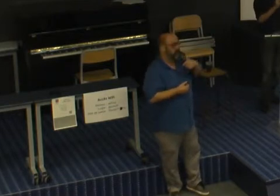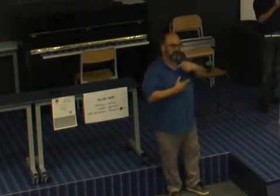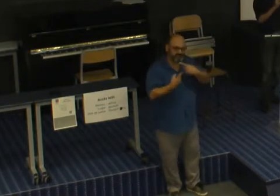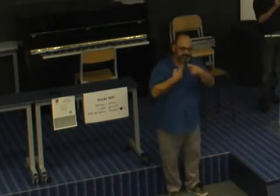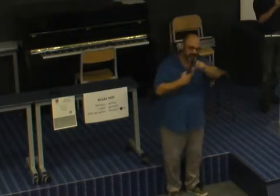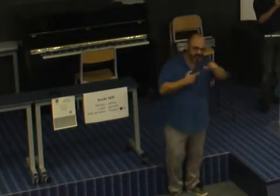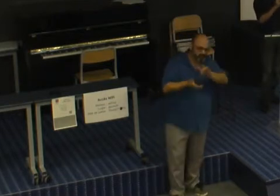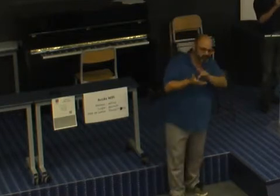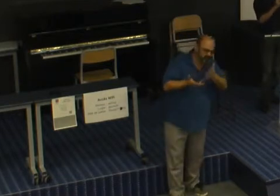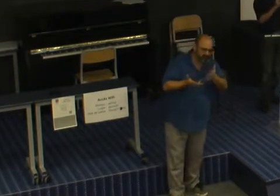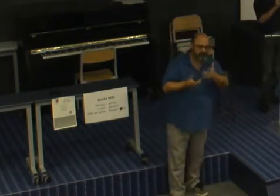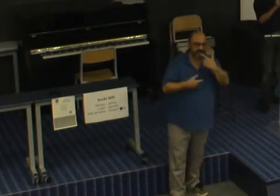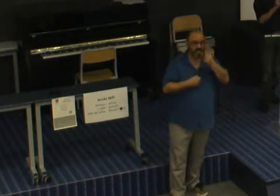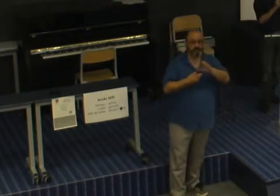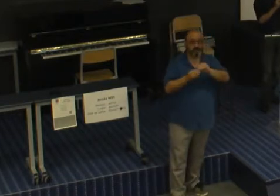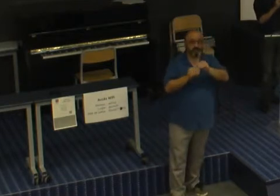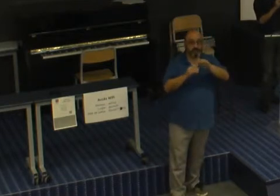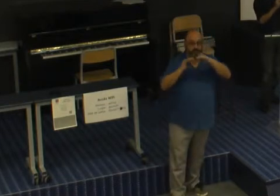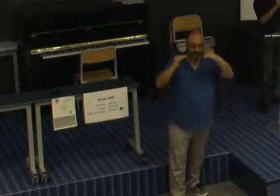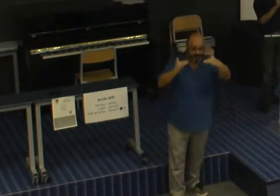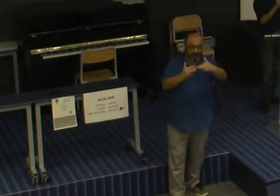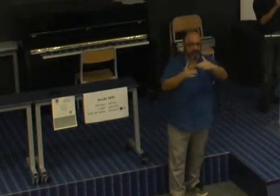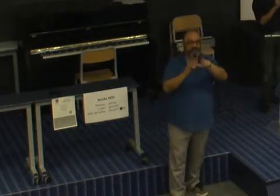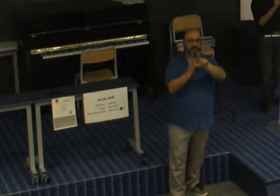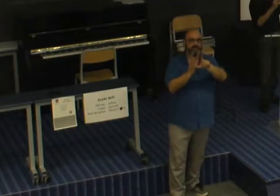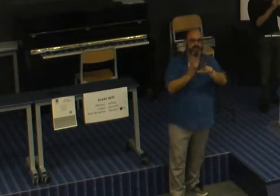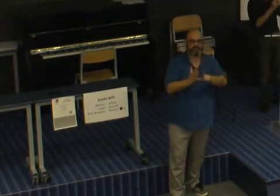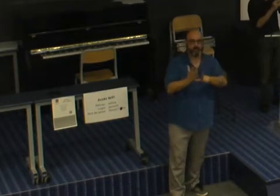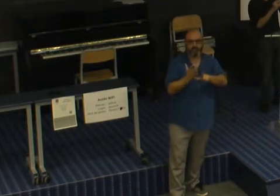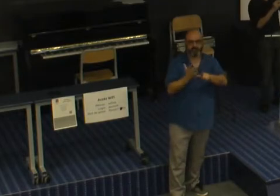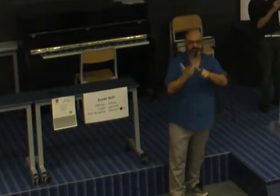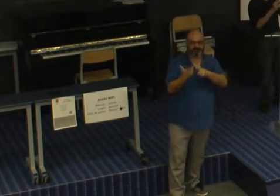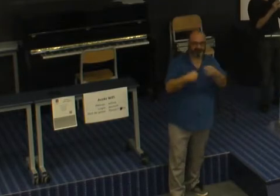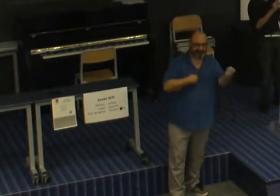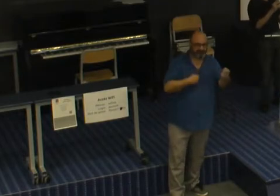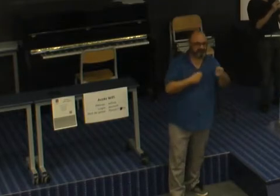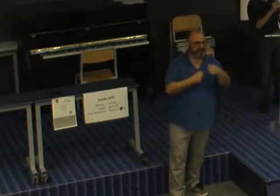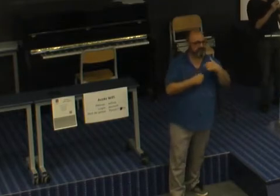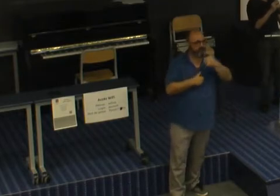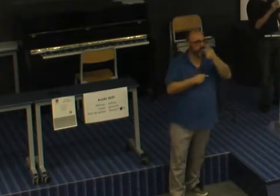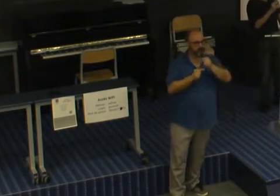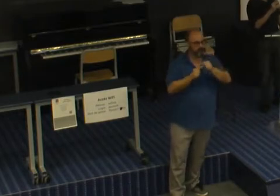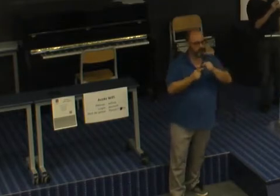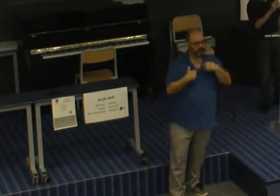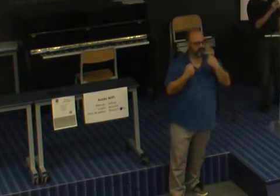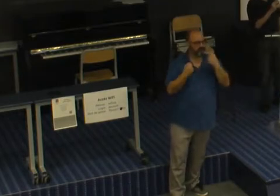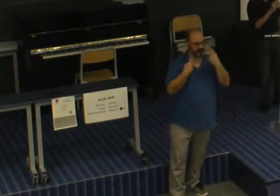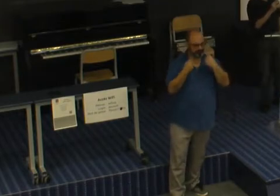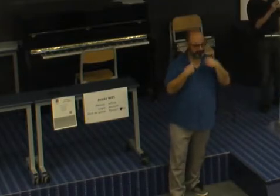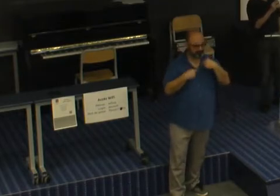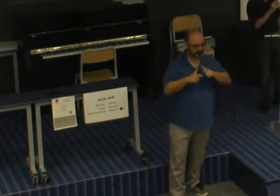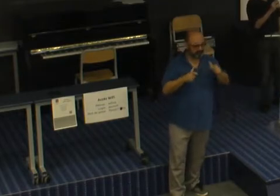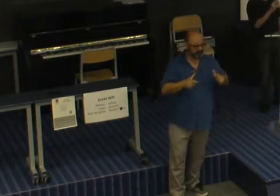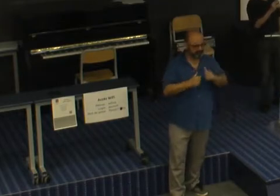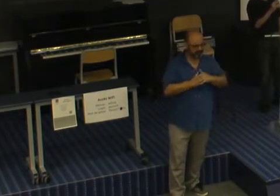des problèmes d'environnement, de législation peu adaptée. Un truc qui nous avait beaucoup affecté dans ma boîte, et pour